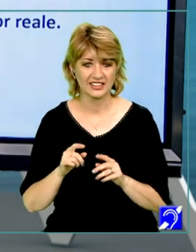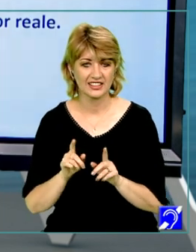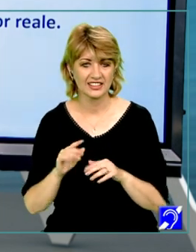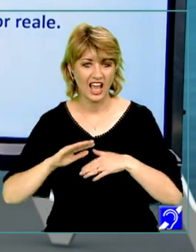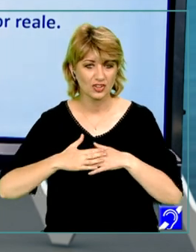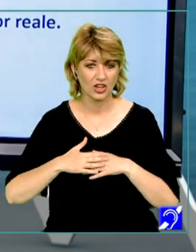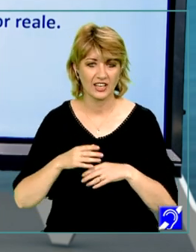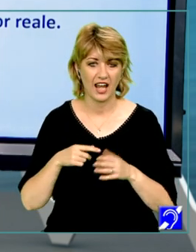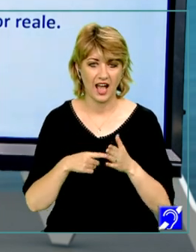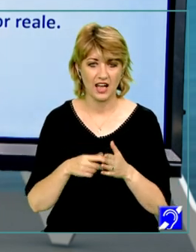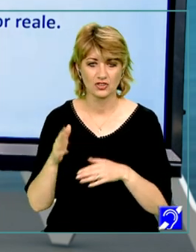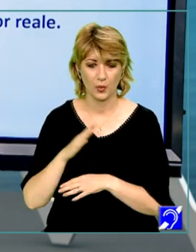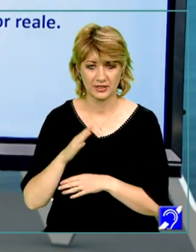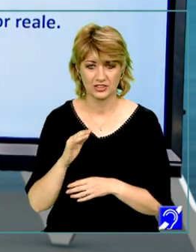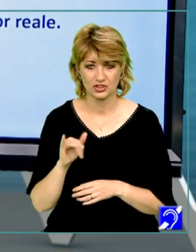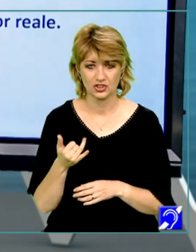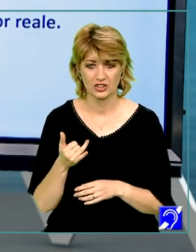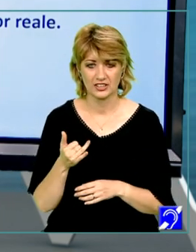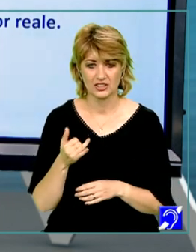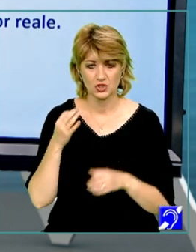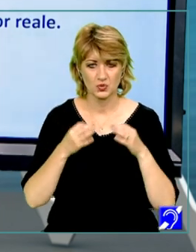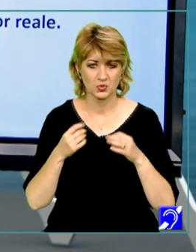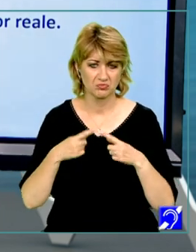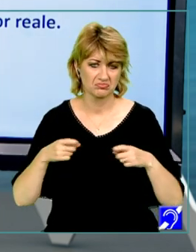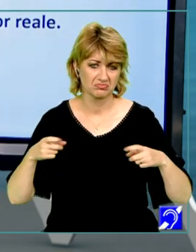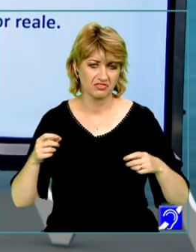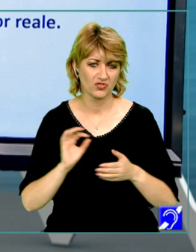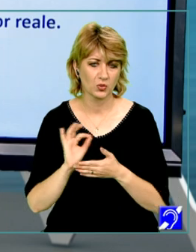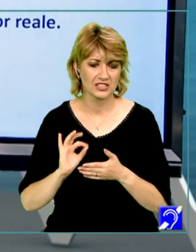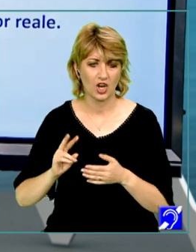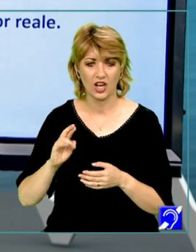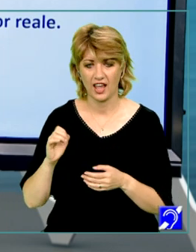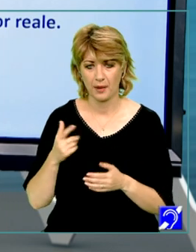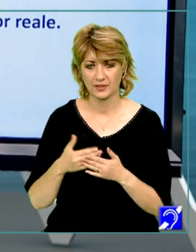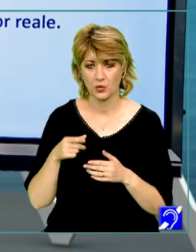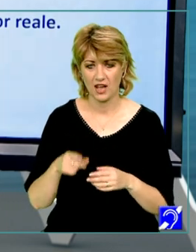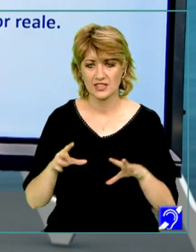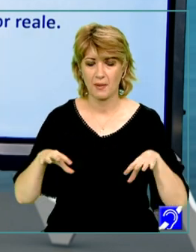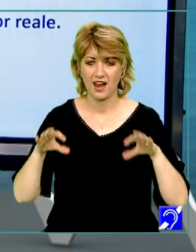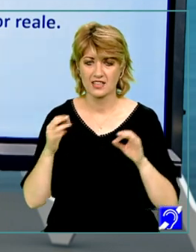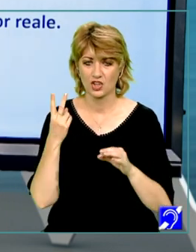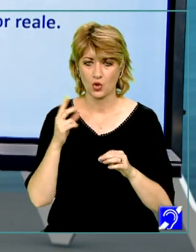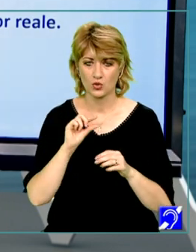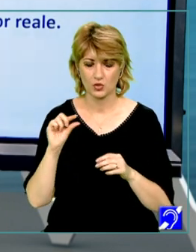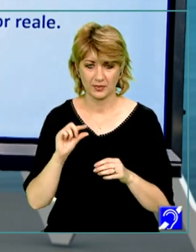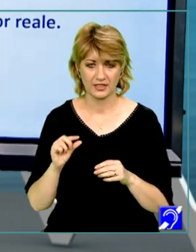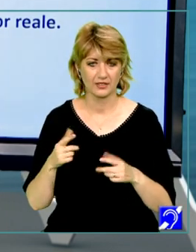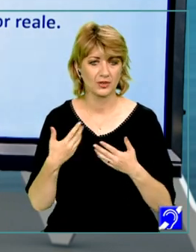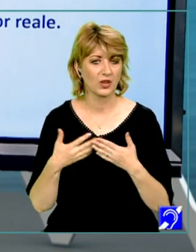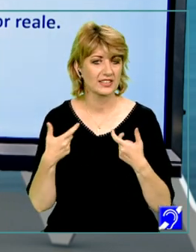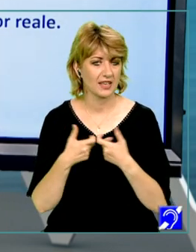funcții și caracteristici ale funcților reale. Pentru aceasta am ales două subiecte date la examenul de